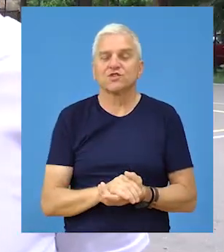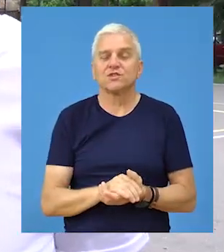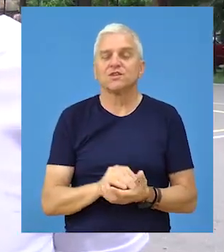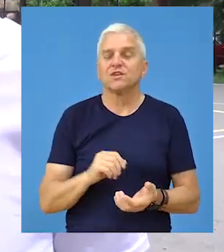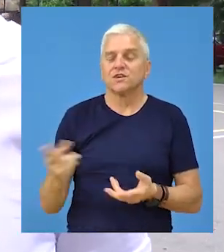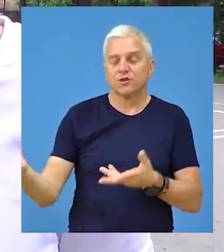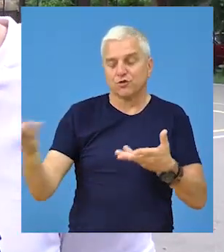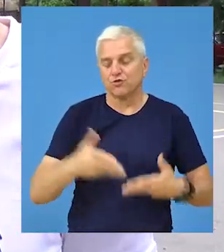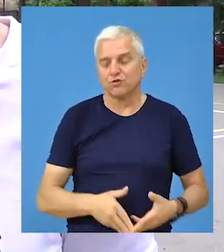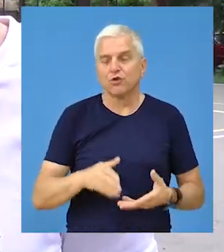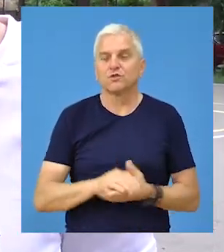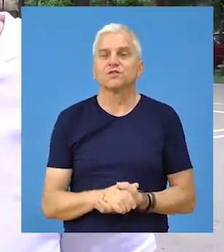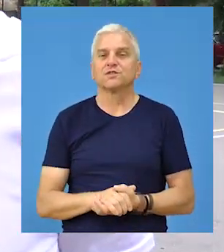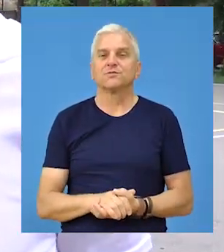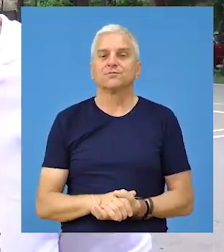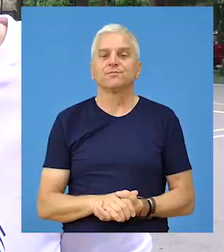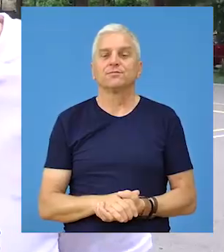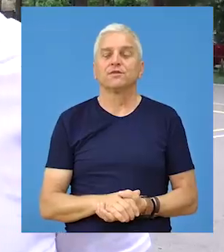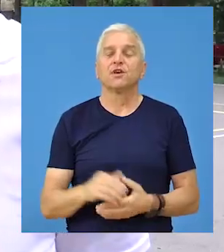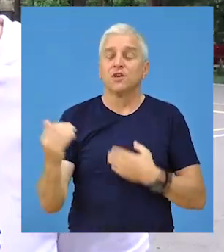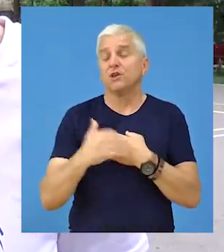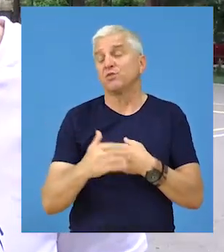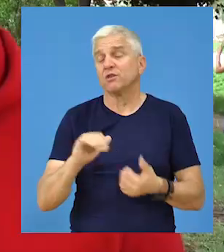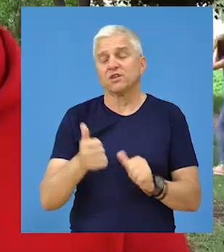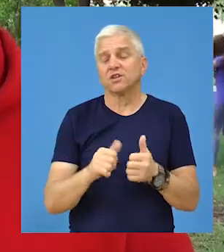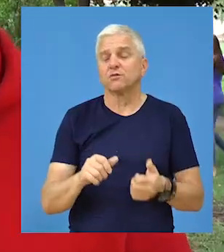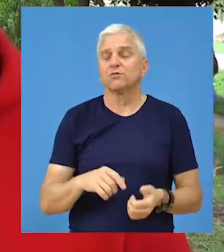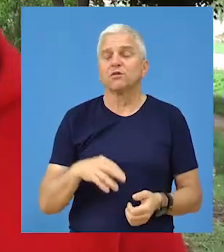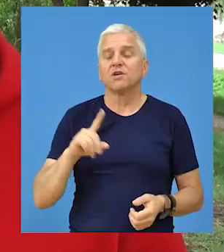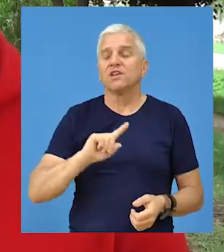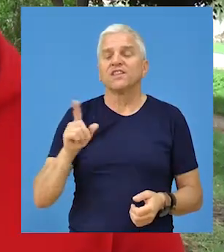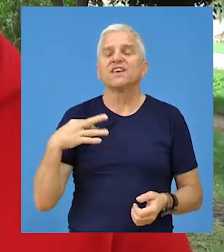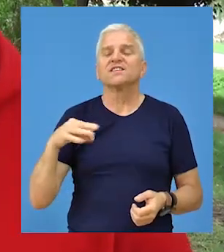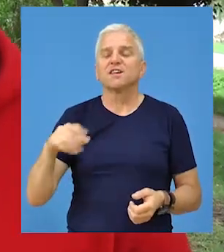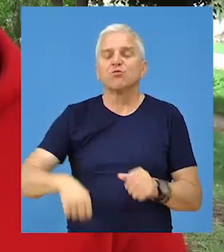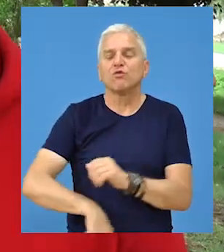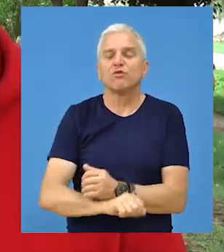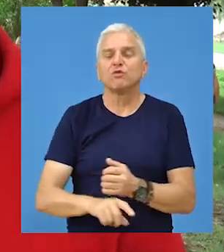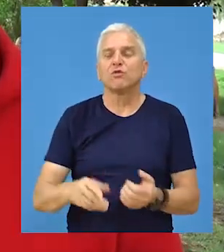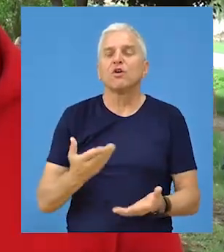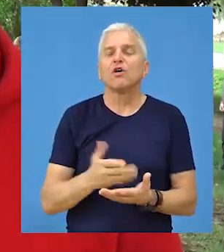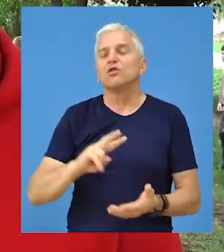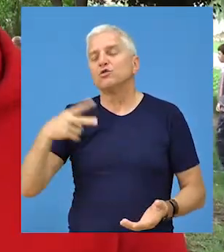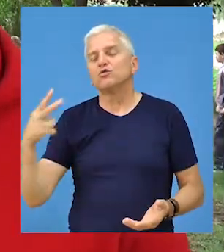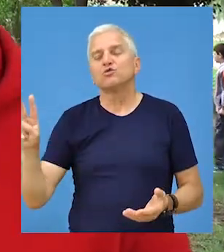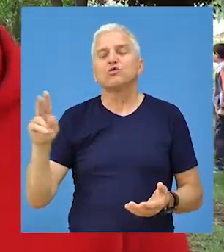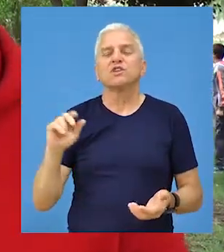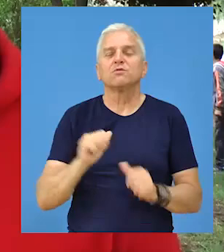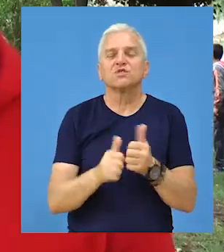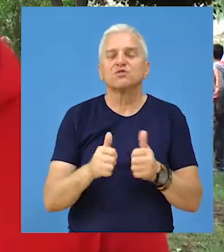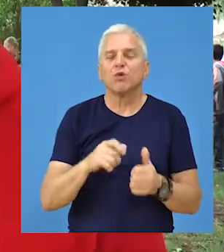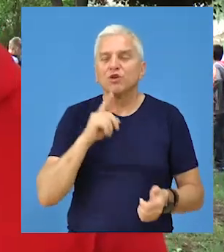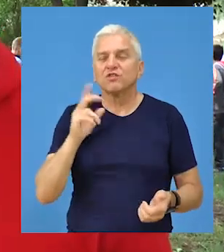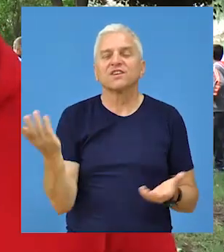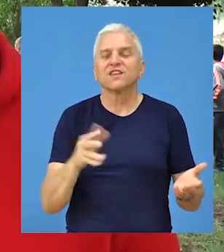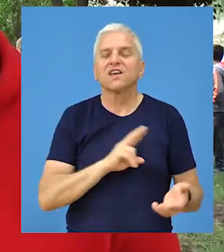usledili i dolazci, i prijavljivanje. Ne samo u futbalu, nego i u osnovim sportovima, bilo gde da se